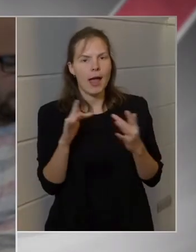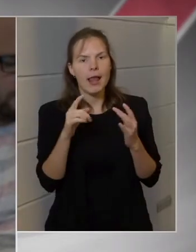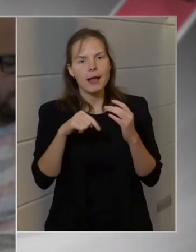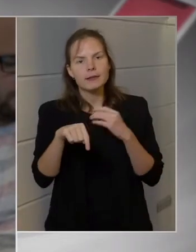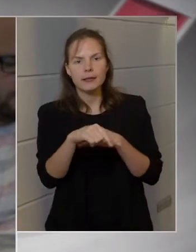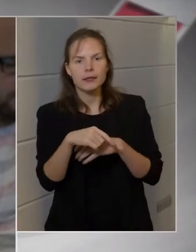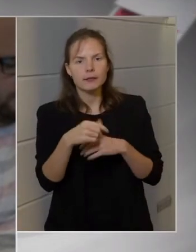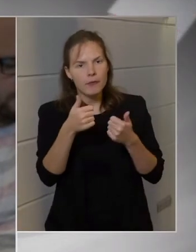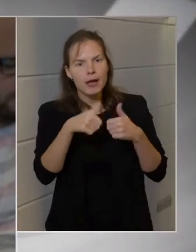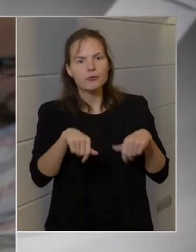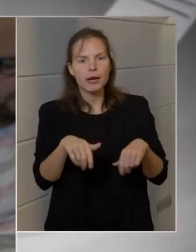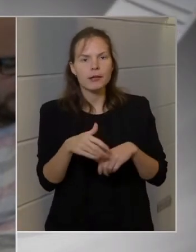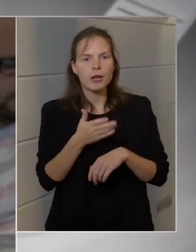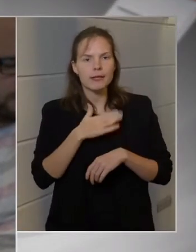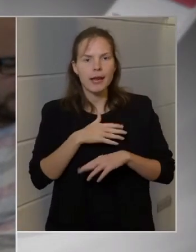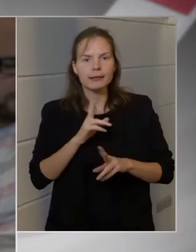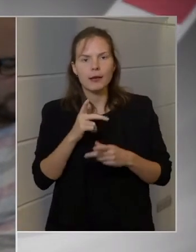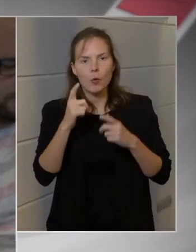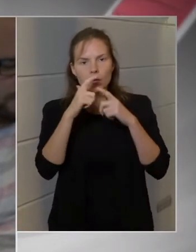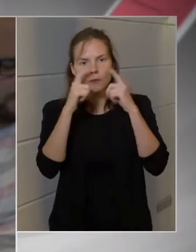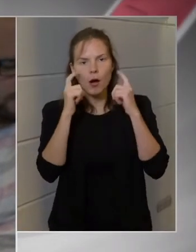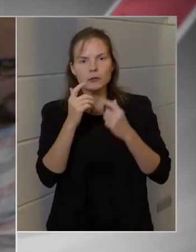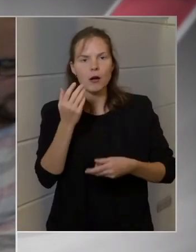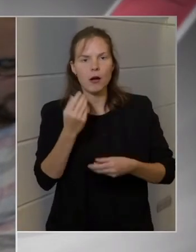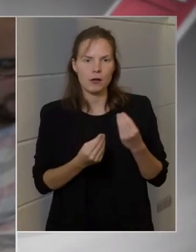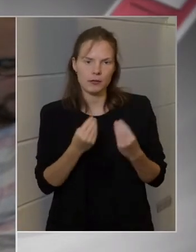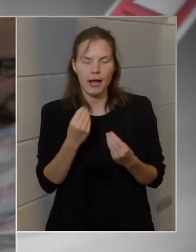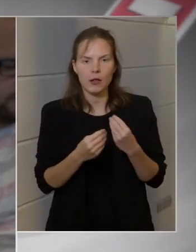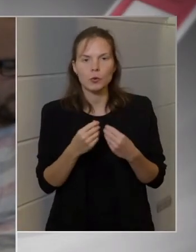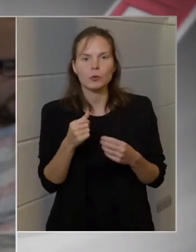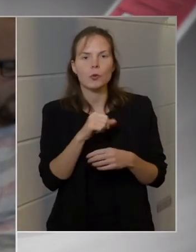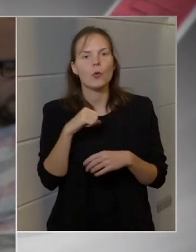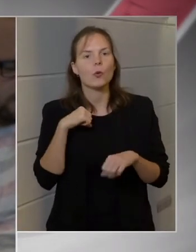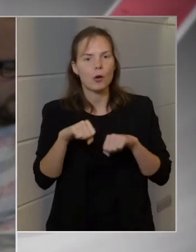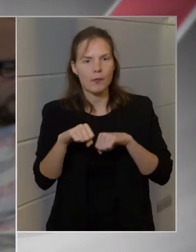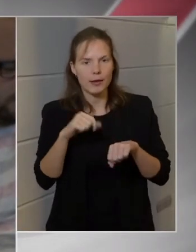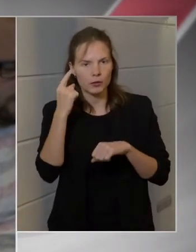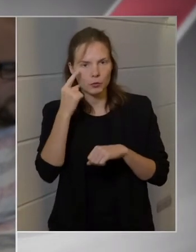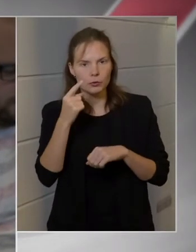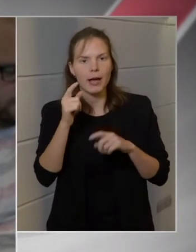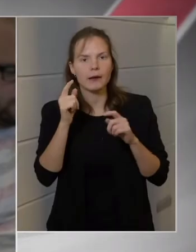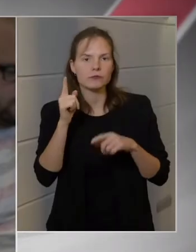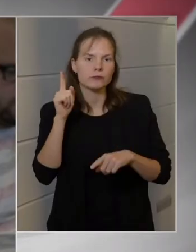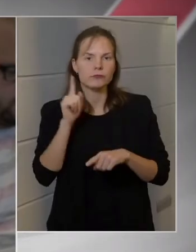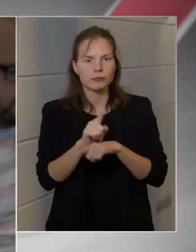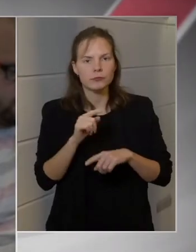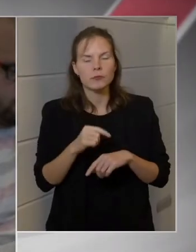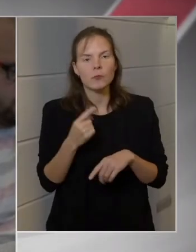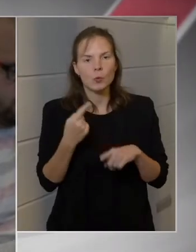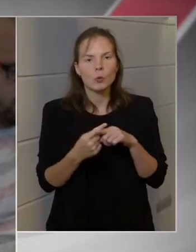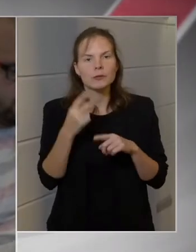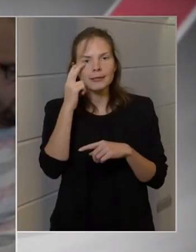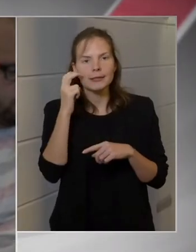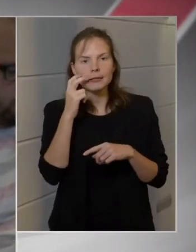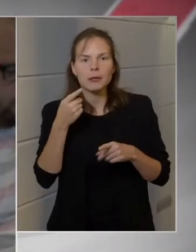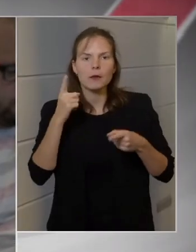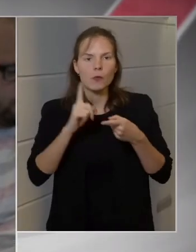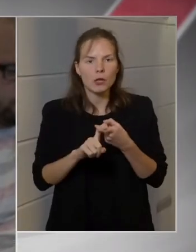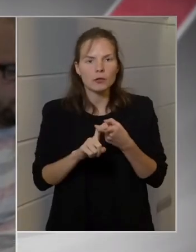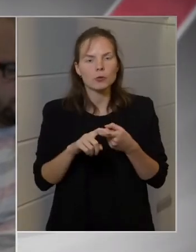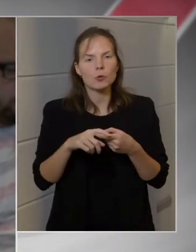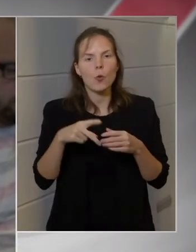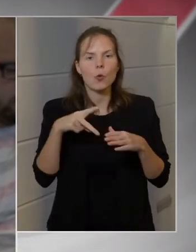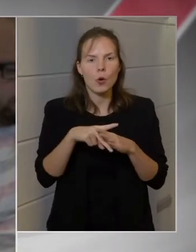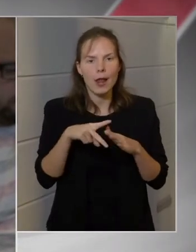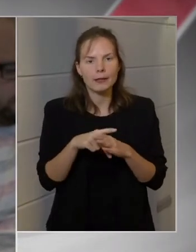maszkhasználatot az önkormányzatok elrendelhessék, illetve az intézményekre vonatkozó korlátozásokat is. Ők